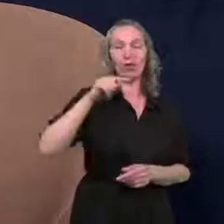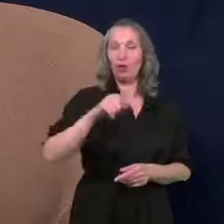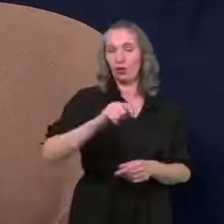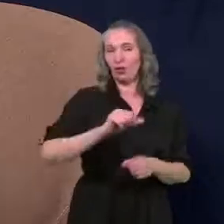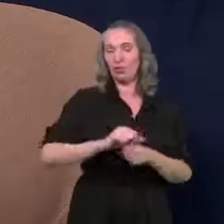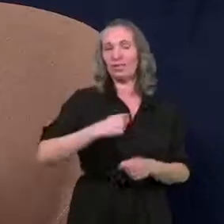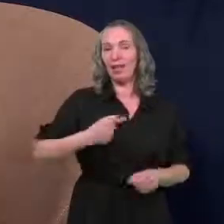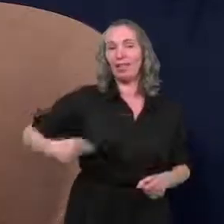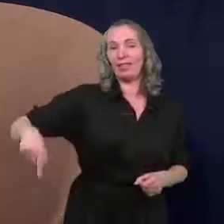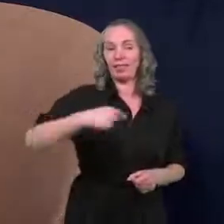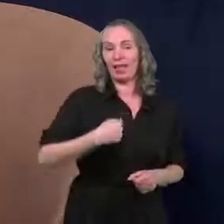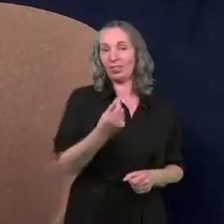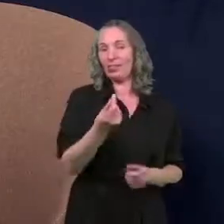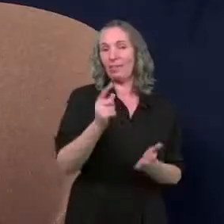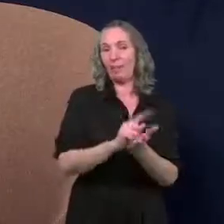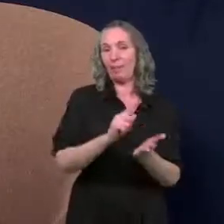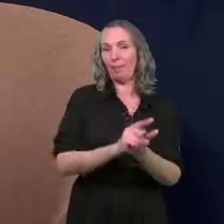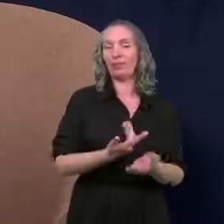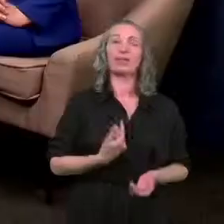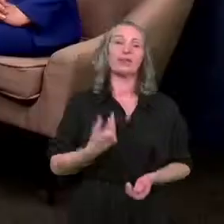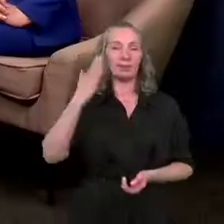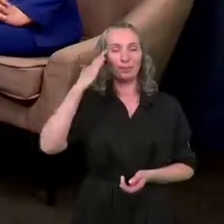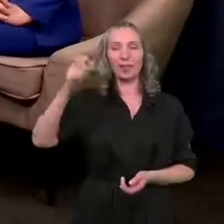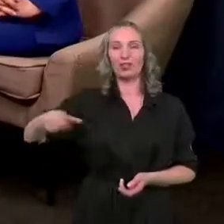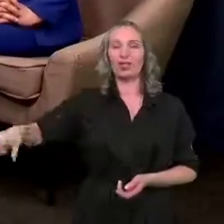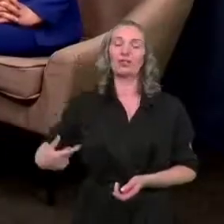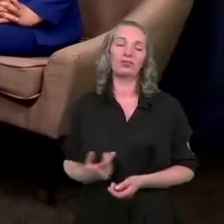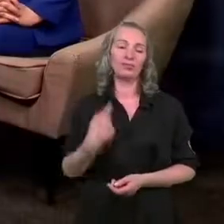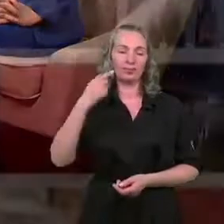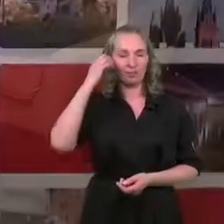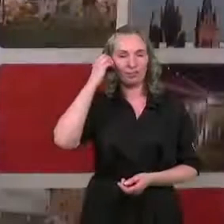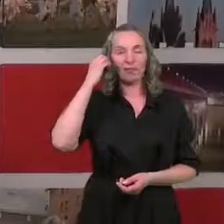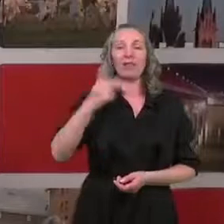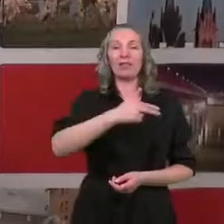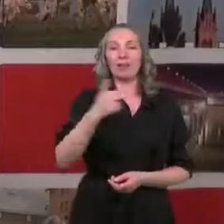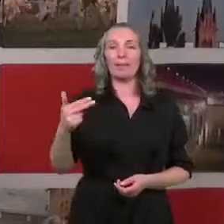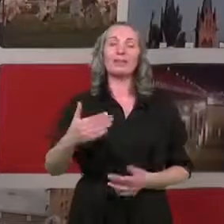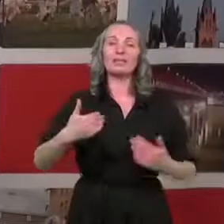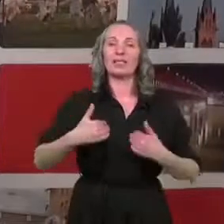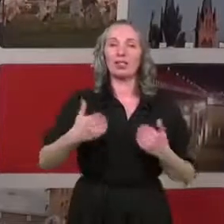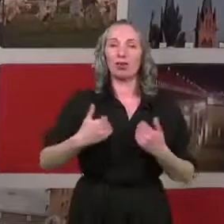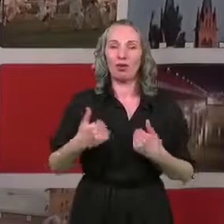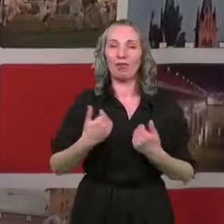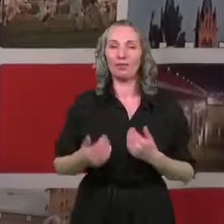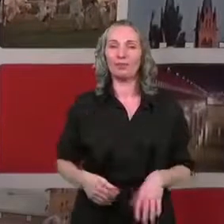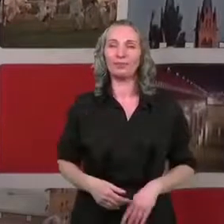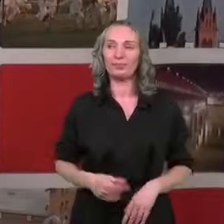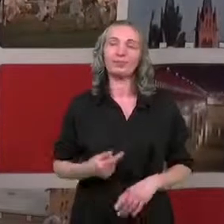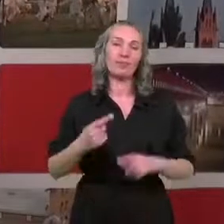nasze podatki dla naszych mieszkańców. Przy temacie zdrowia na moment jeszcze